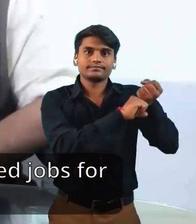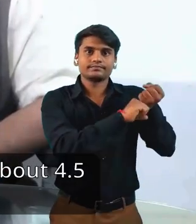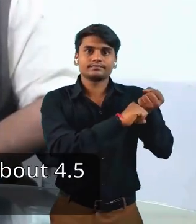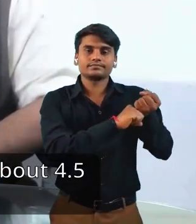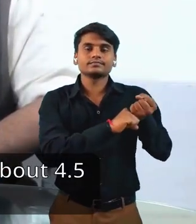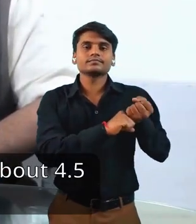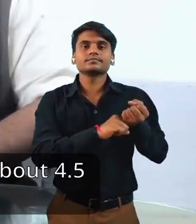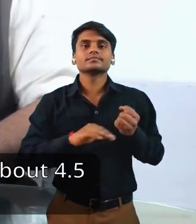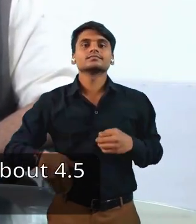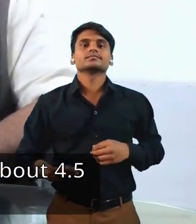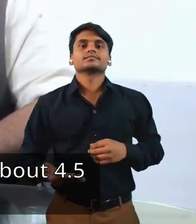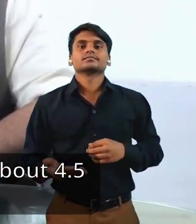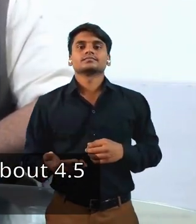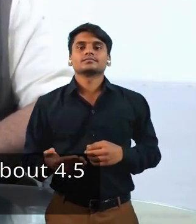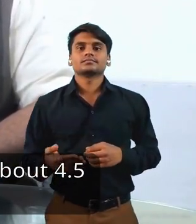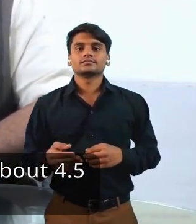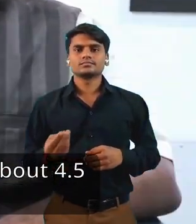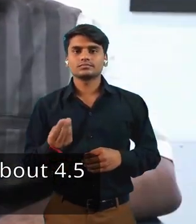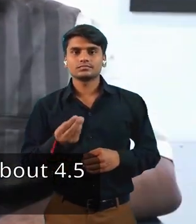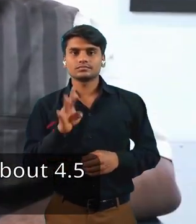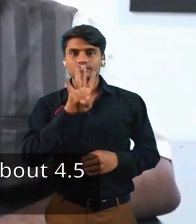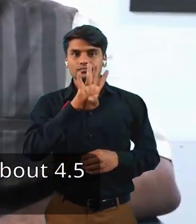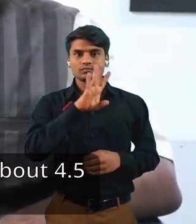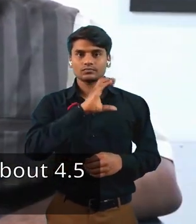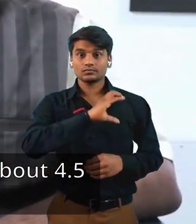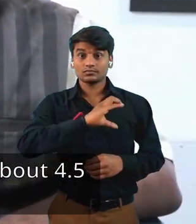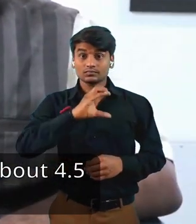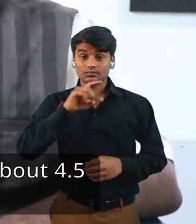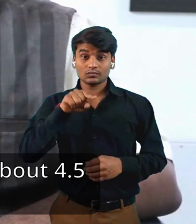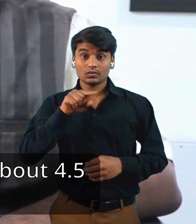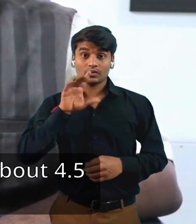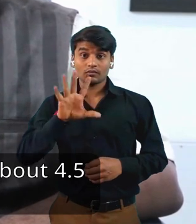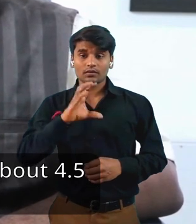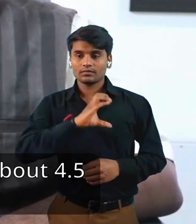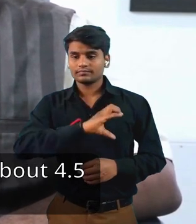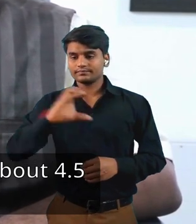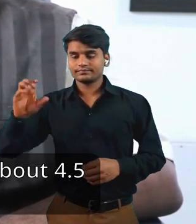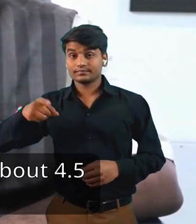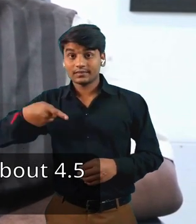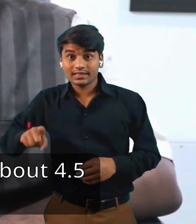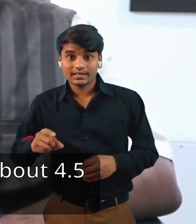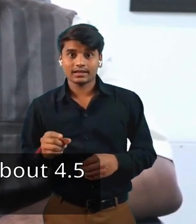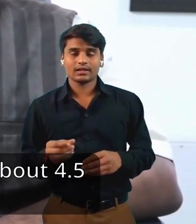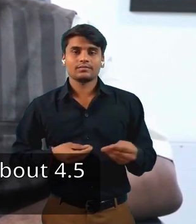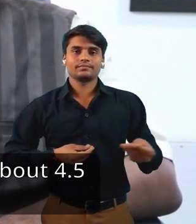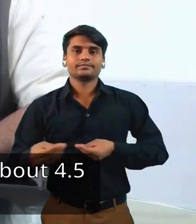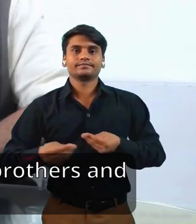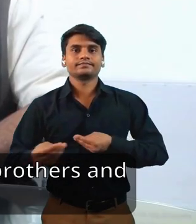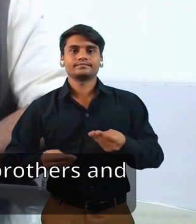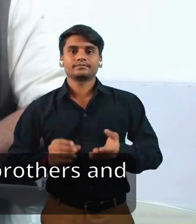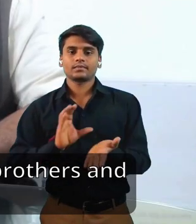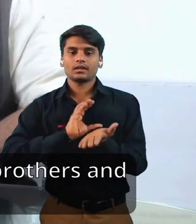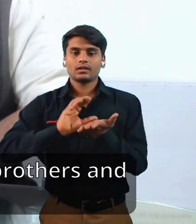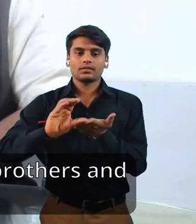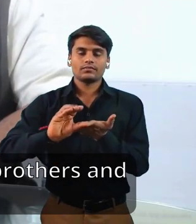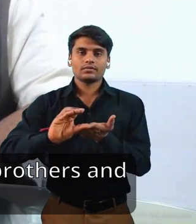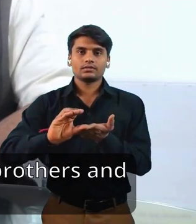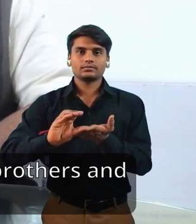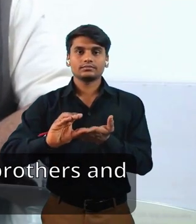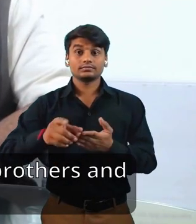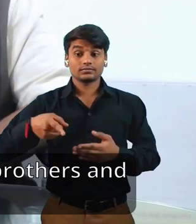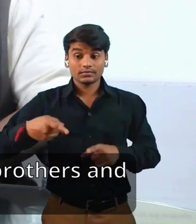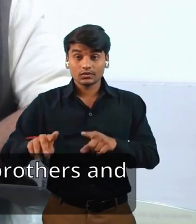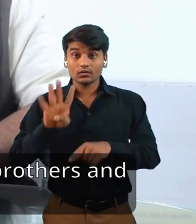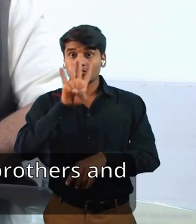प्रदान किया है, केवल इतना ही नहीं, लगबग 4.5 करोड का एक बिजनेस इन्वेस्टमेंट के साथ, जिसमें